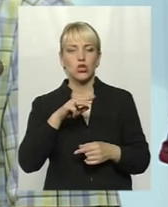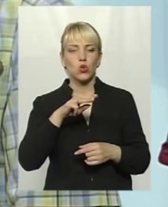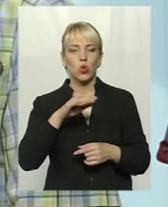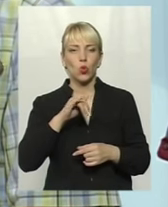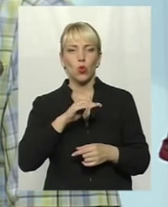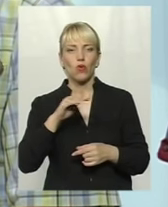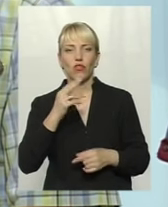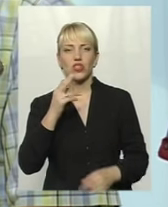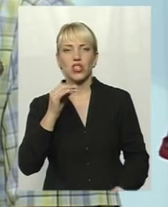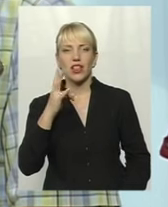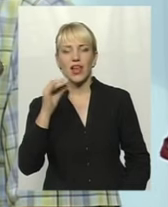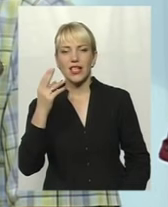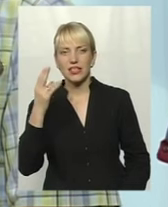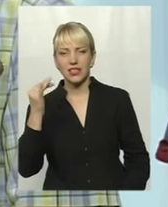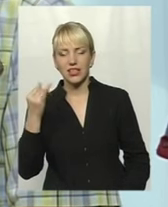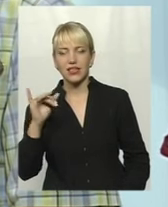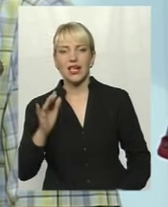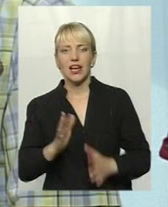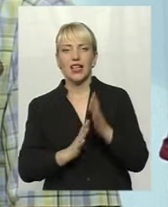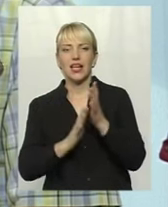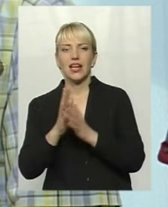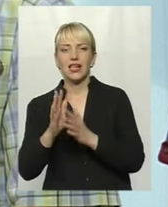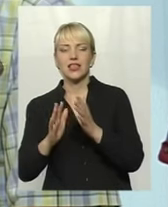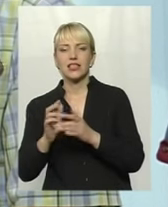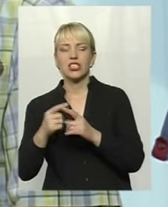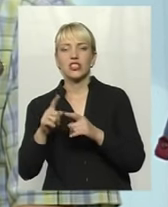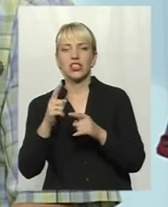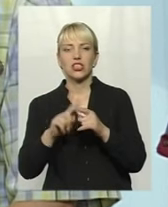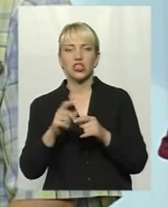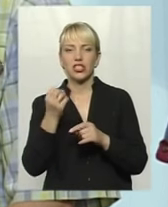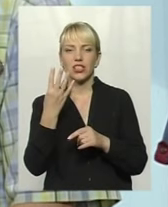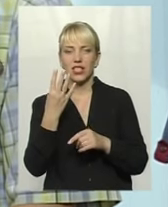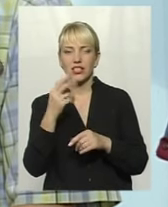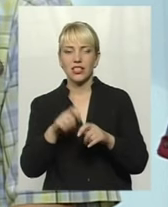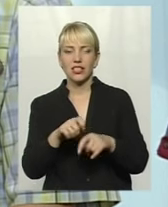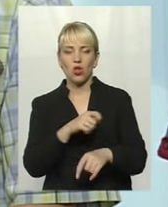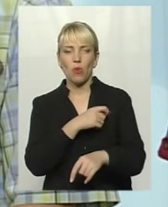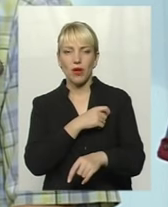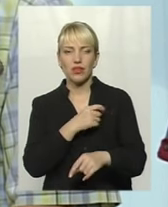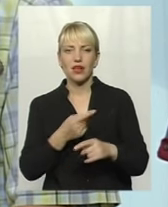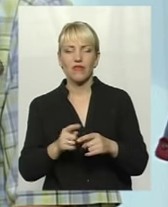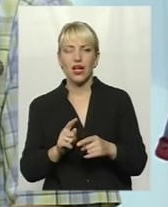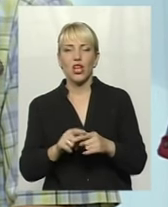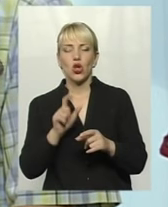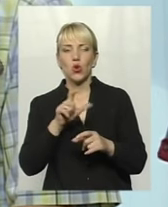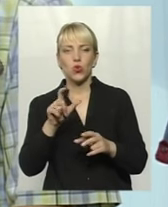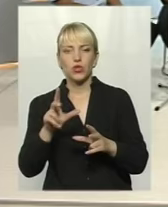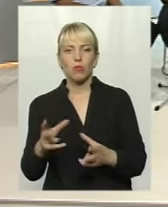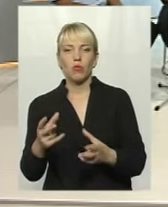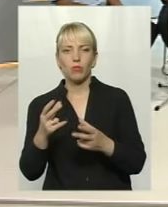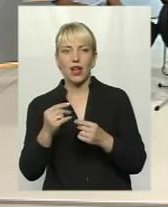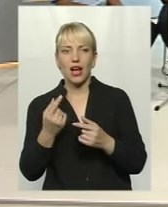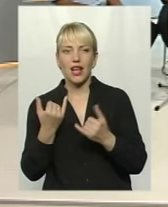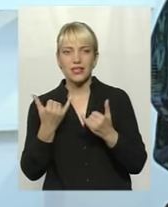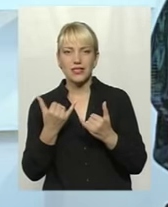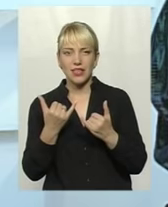Хмельницького. Назвичайно, люди повірили у таку золоту обіцянку. А зараз оказывається, що стареньким автобусом наших діток будуть